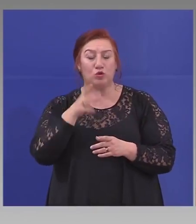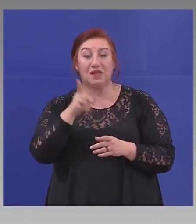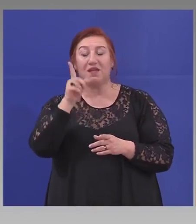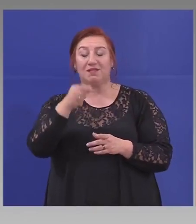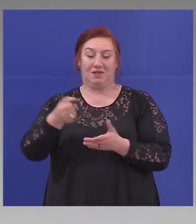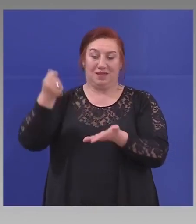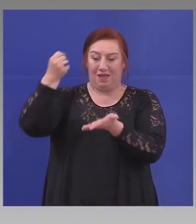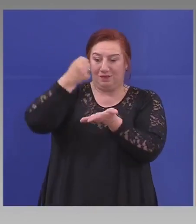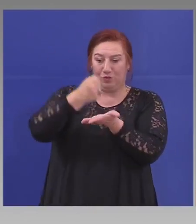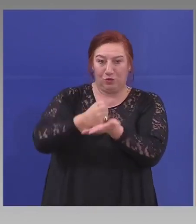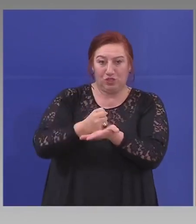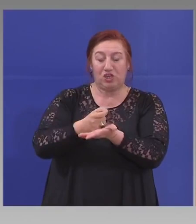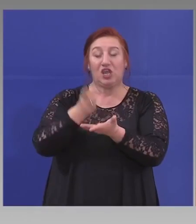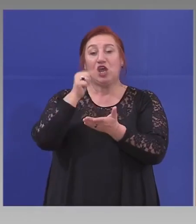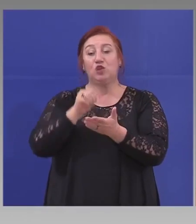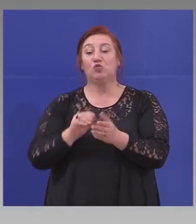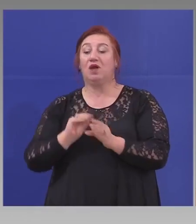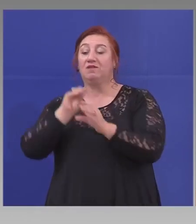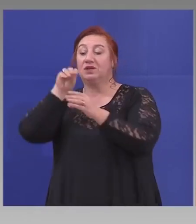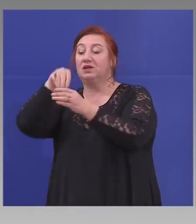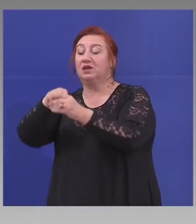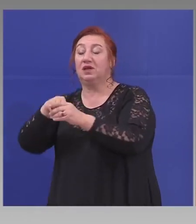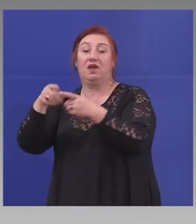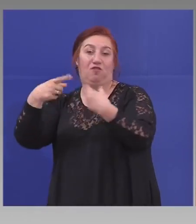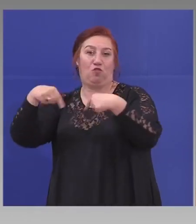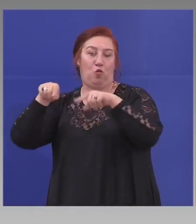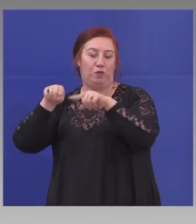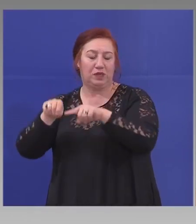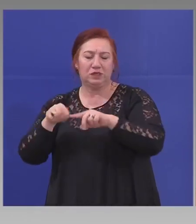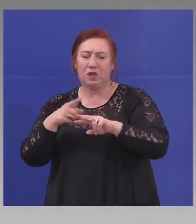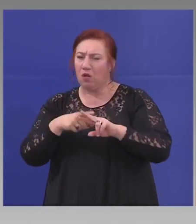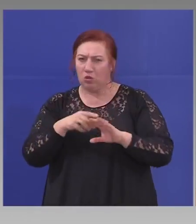да влезе в комисията. комисията, но